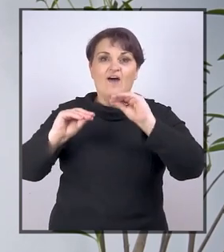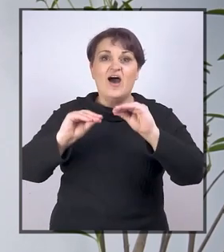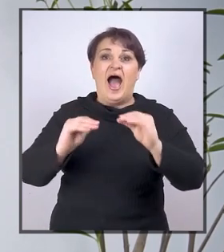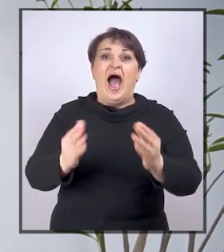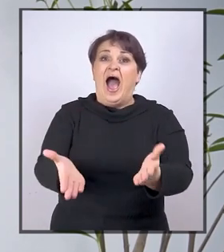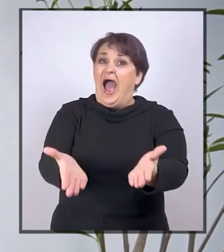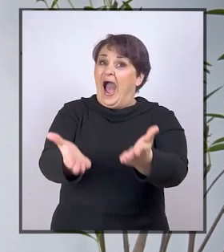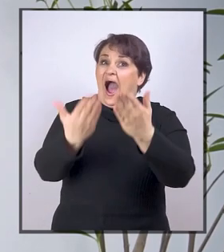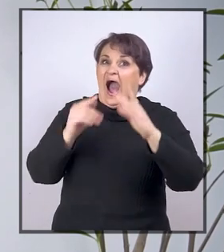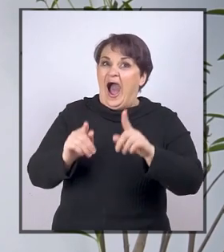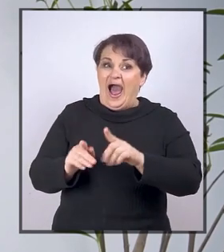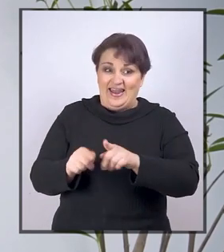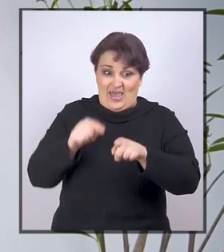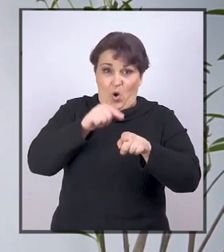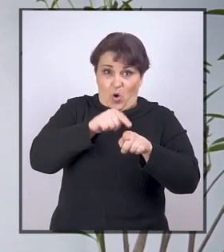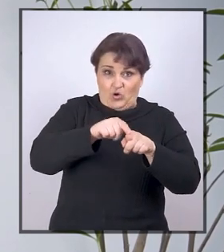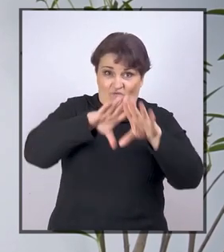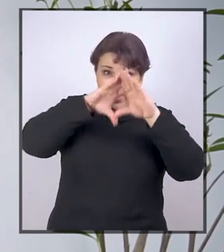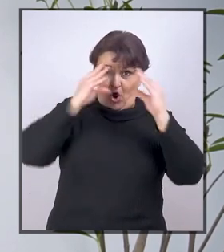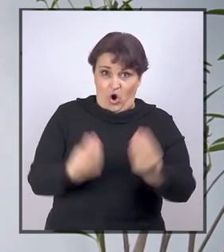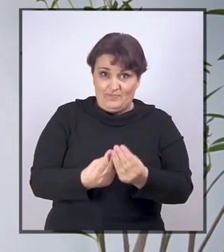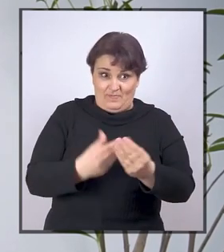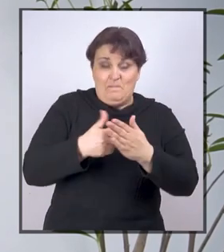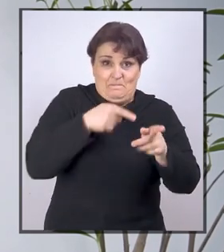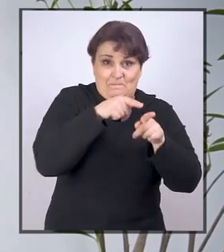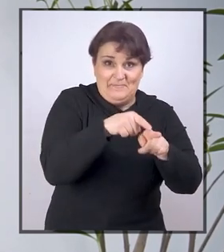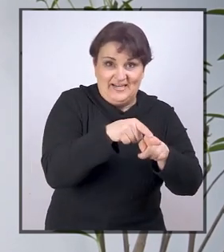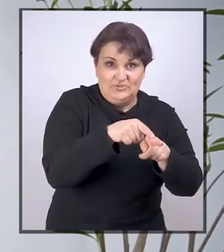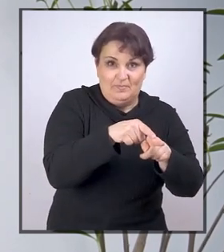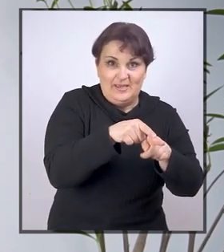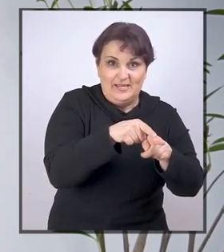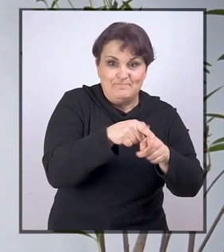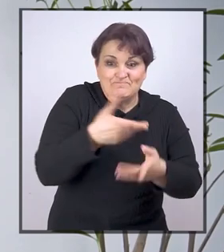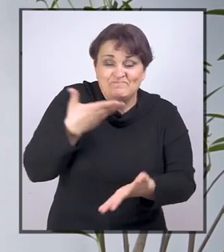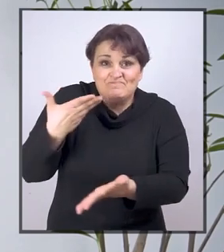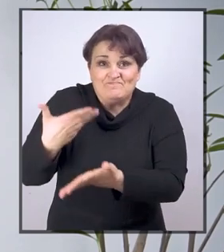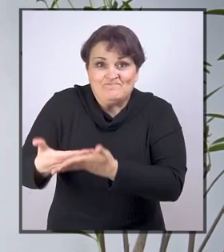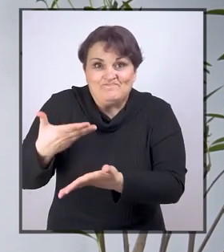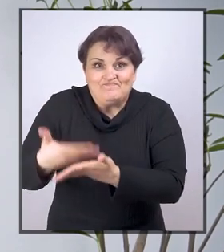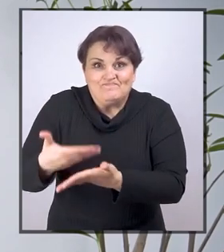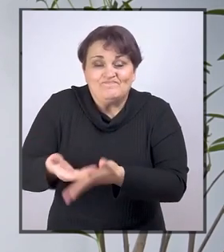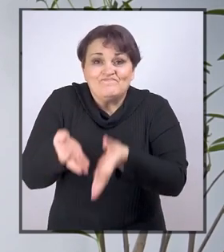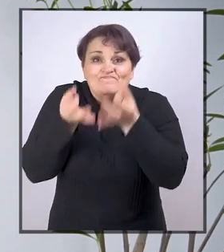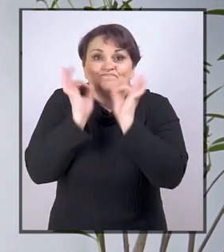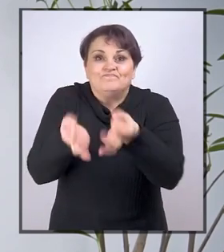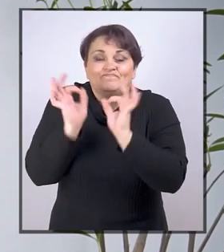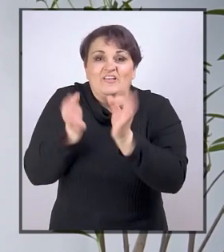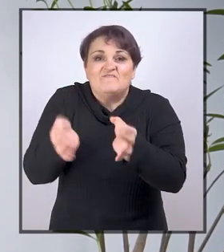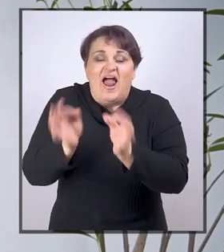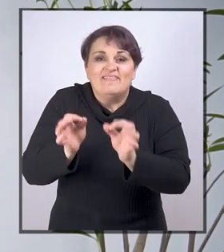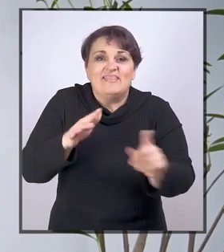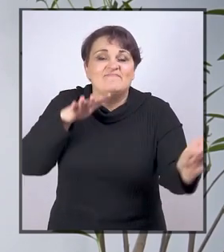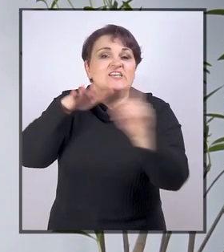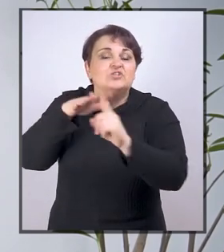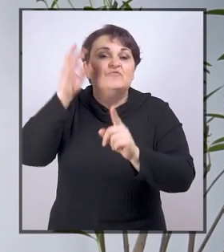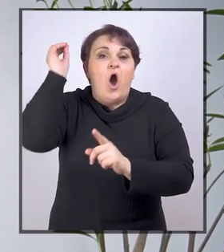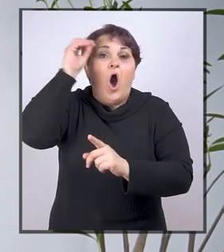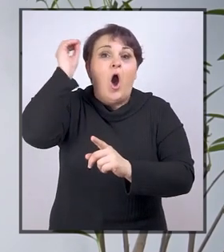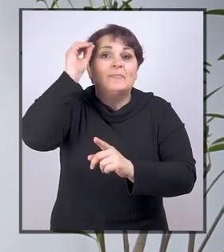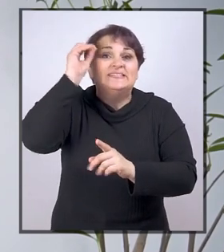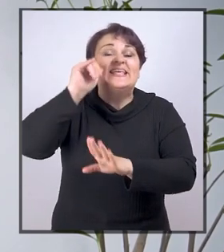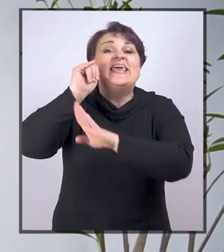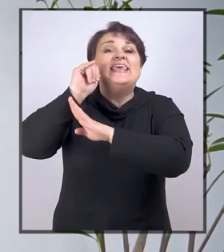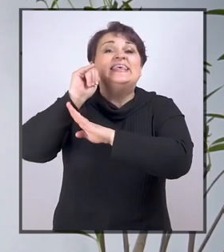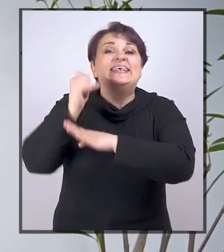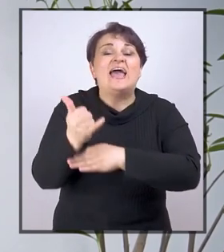govori, ali za razliku od te opće pristupačnosti, temelj kvalitetnog inkluzivnog